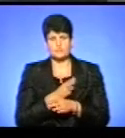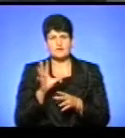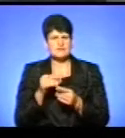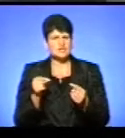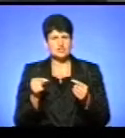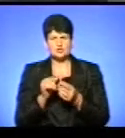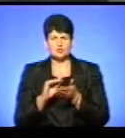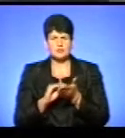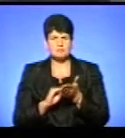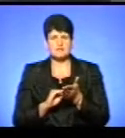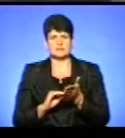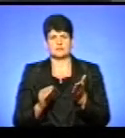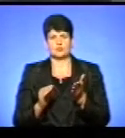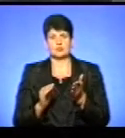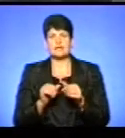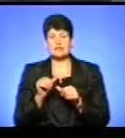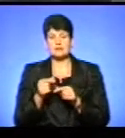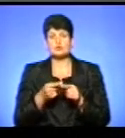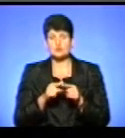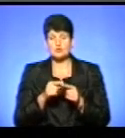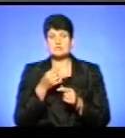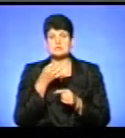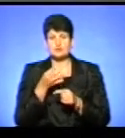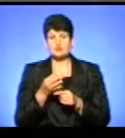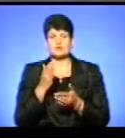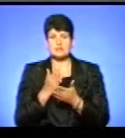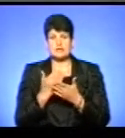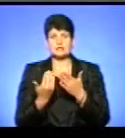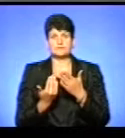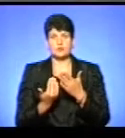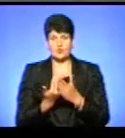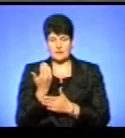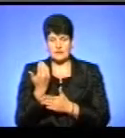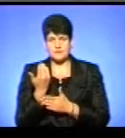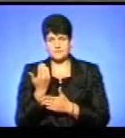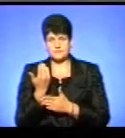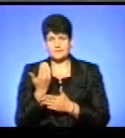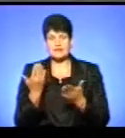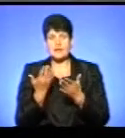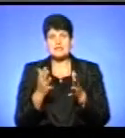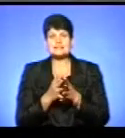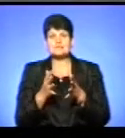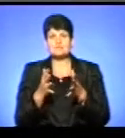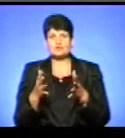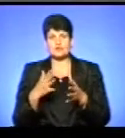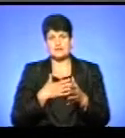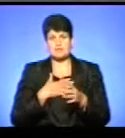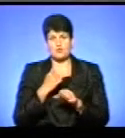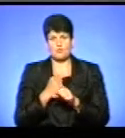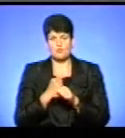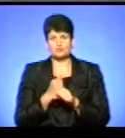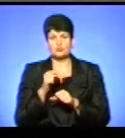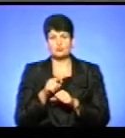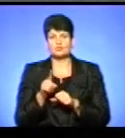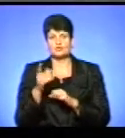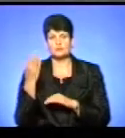чітко прописано, все чітко розписано. Окрім цього, ще скажу, що є новина якраз, яка збільшує нам всім роботи через те, що в